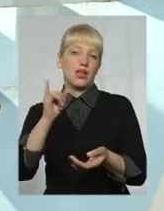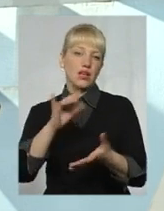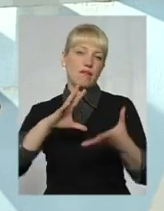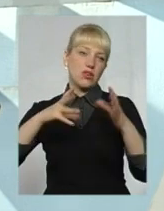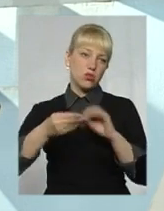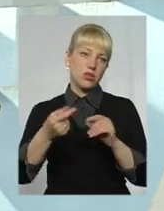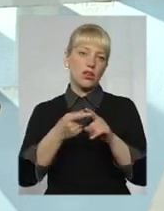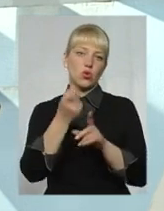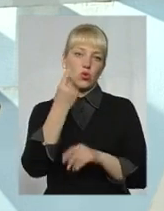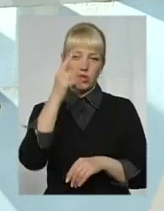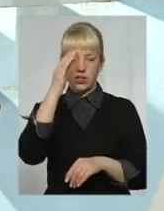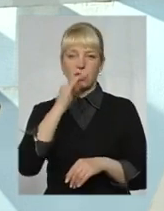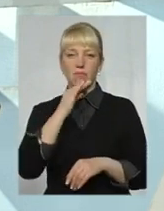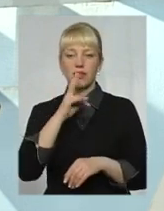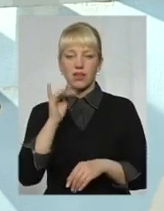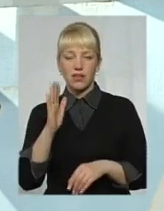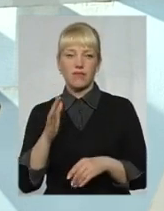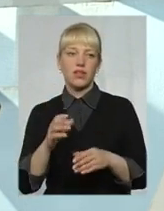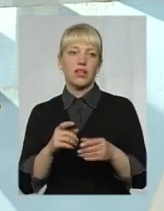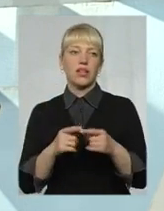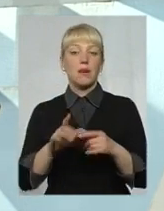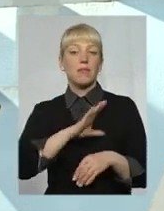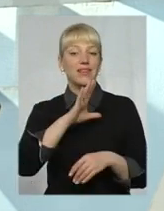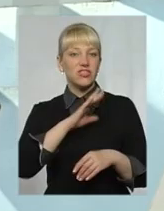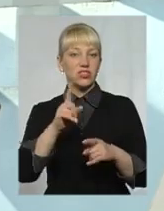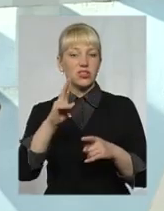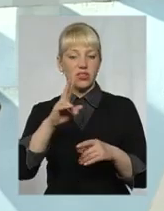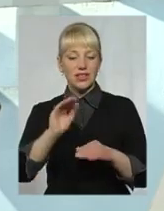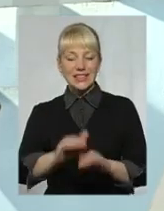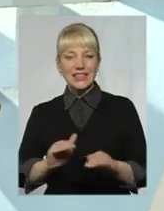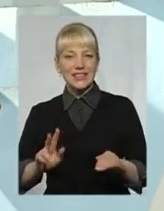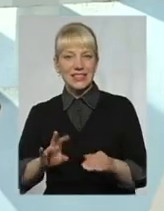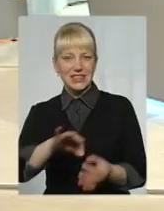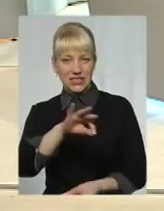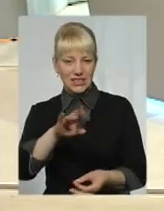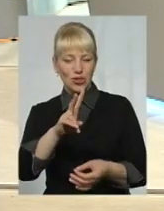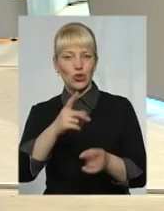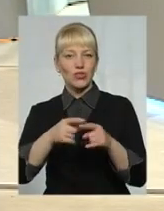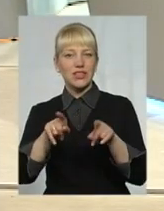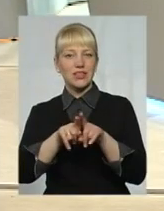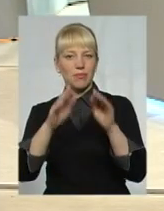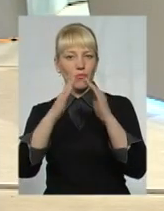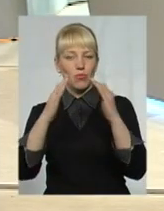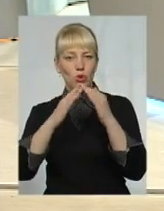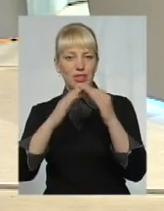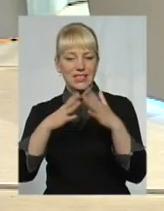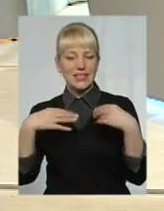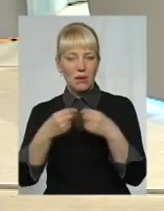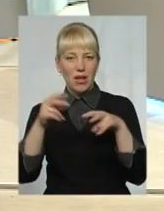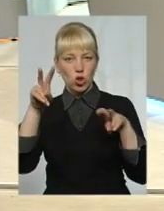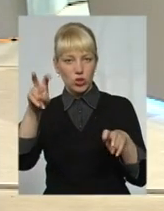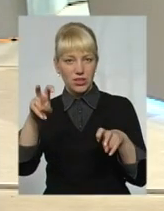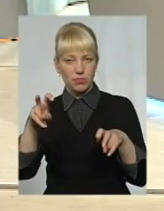нас 11 батьків встановили ті колишніх вихованців. Таких закладів. Не закладів, а таких сімей. Будинків